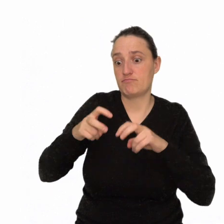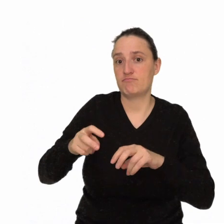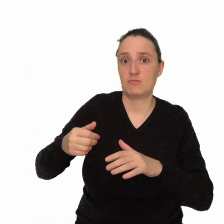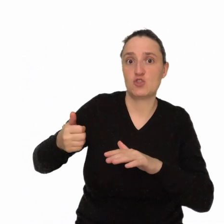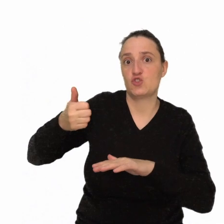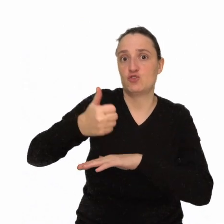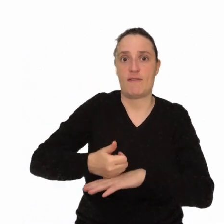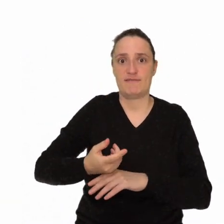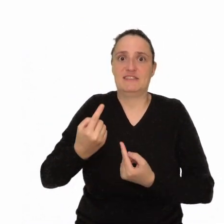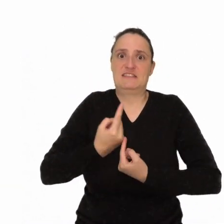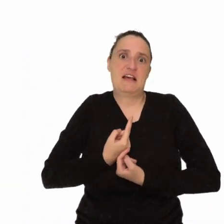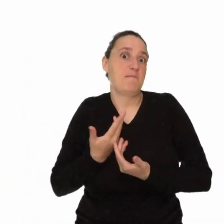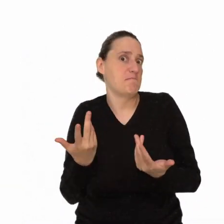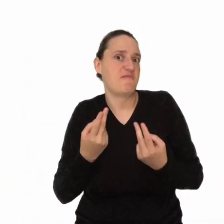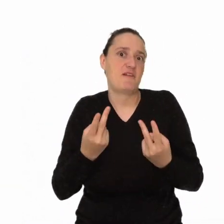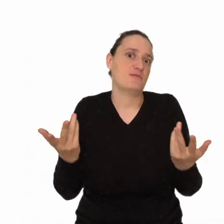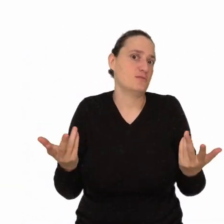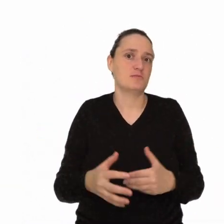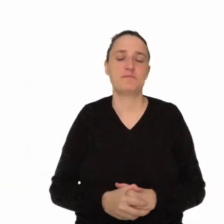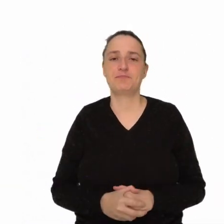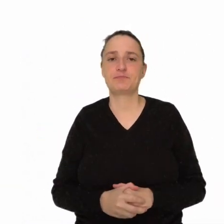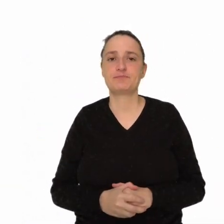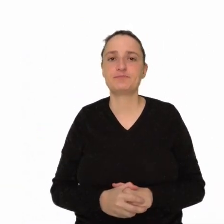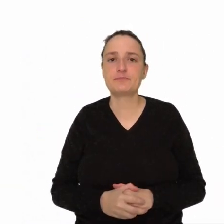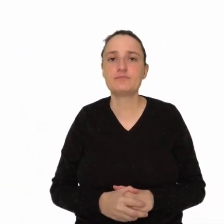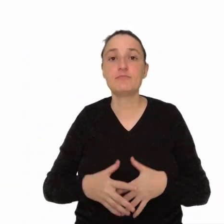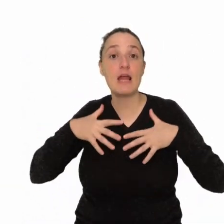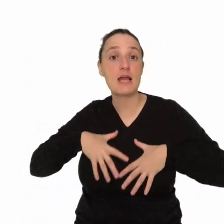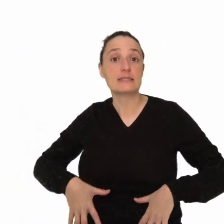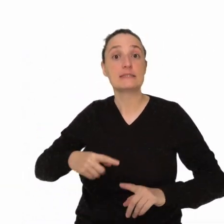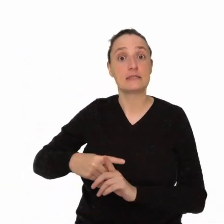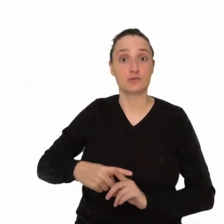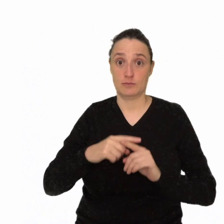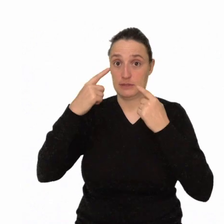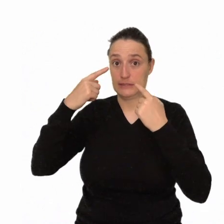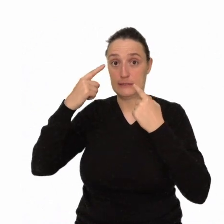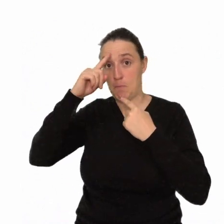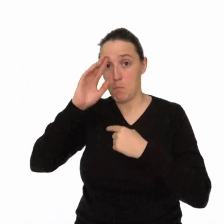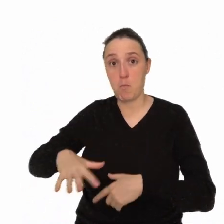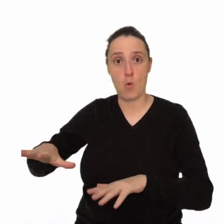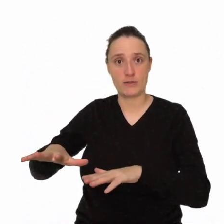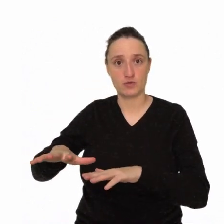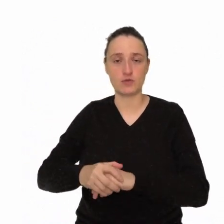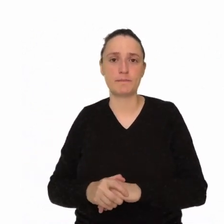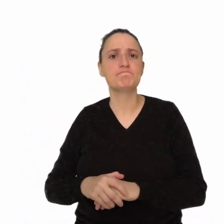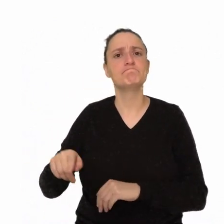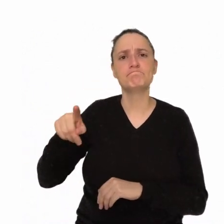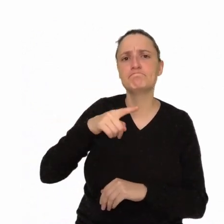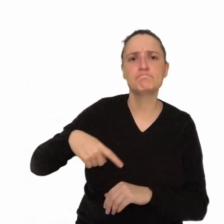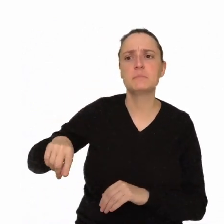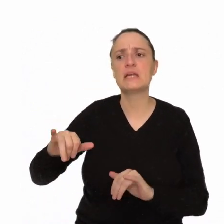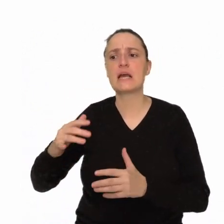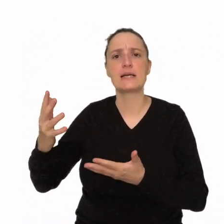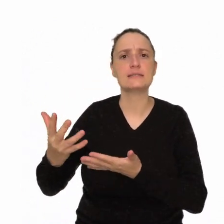Zasoby społeczne to zasoby, które gromadzimy poprzez